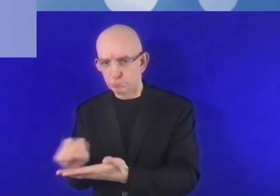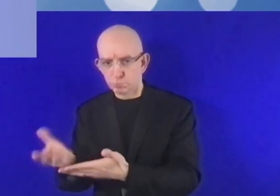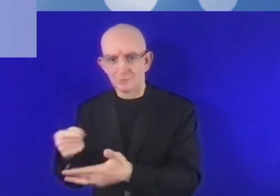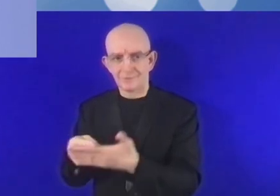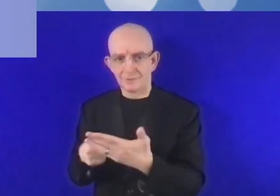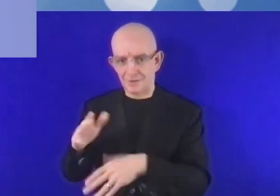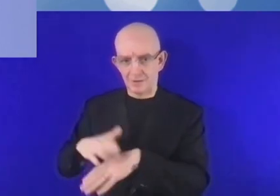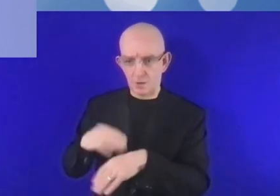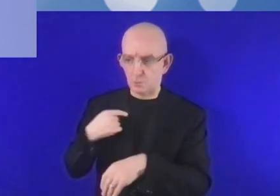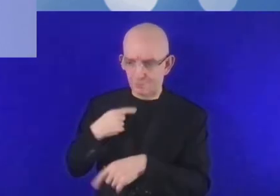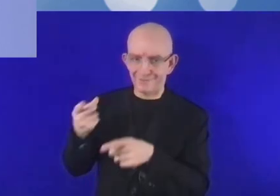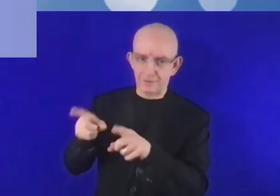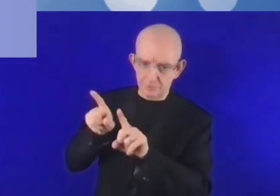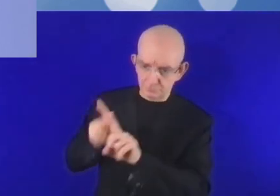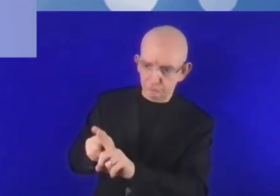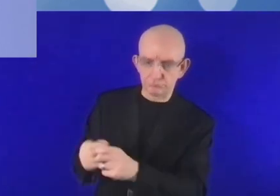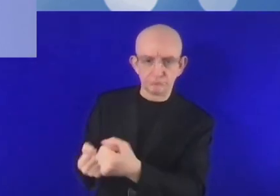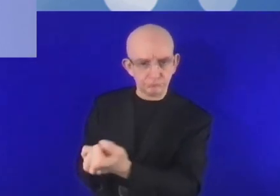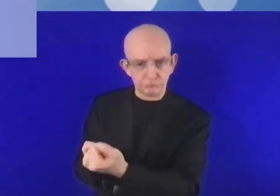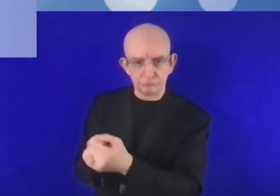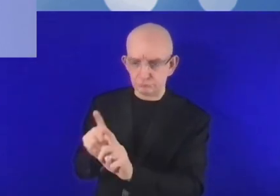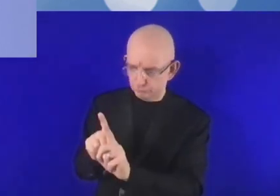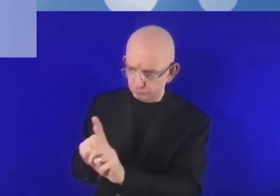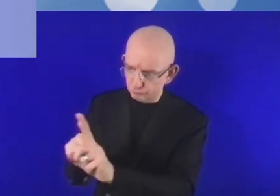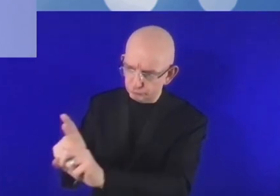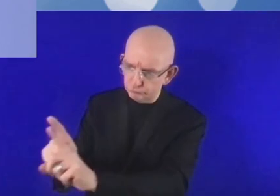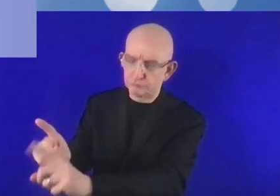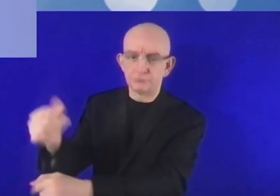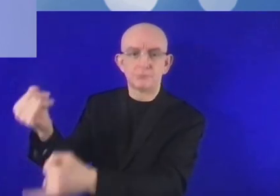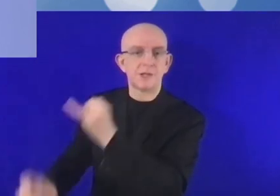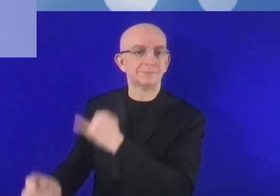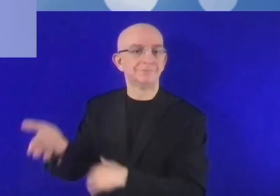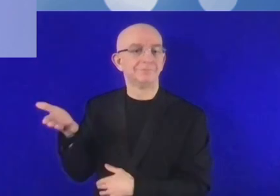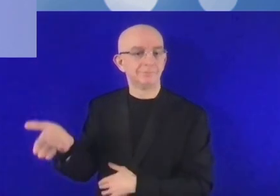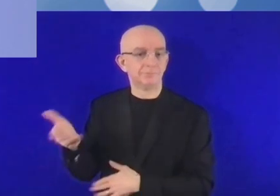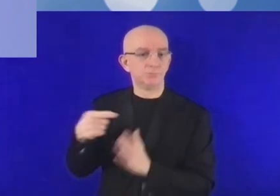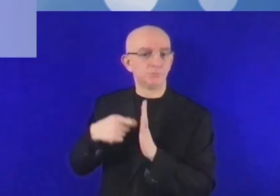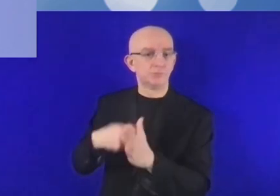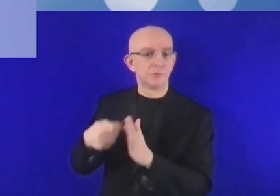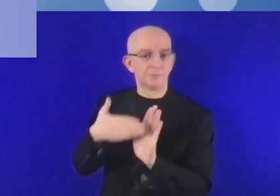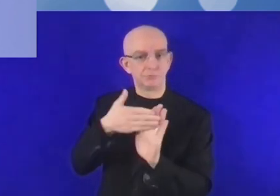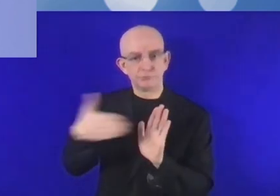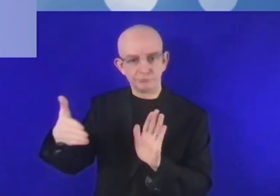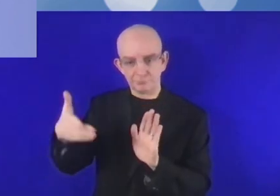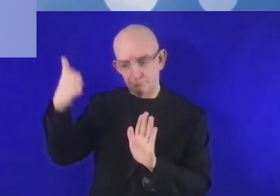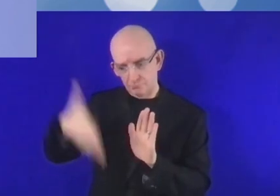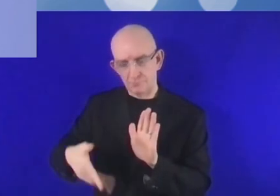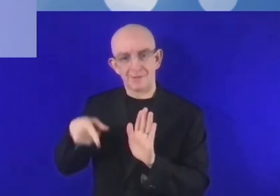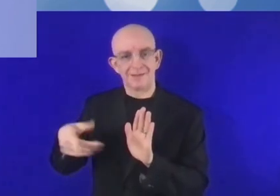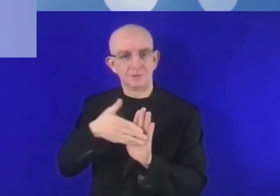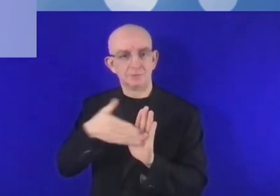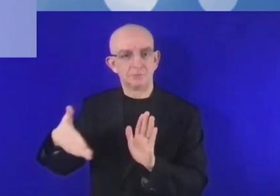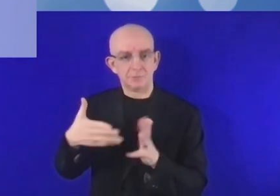Voilà donc comment nous aidons les entreprises à construire leurs projets. On peut dire, en fait, que nous accompagnons